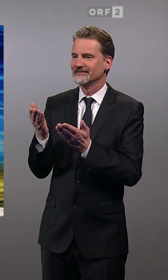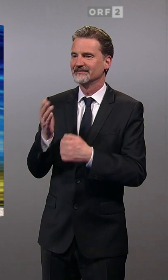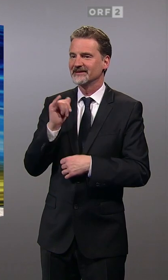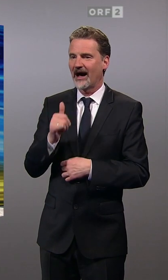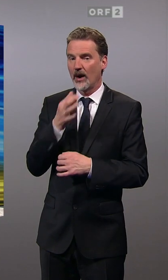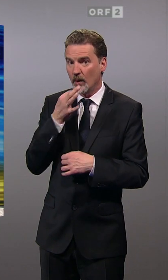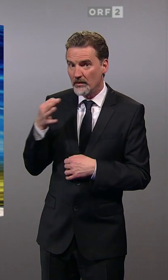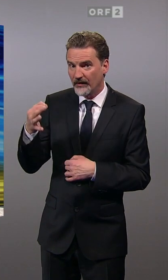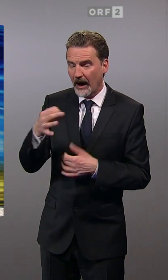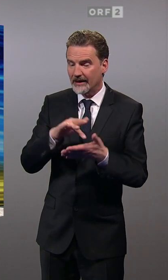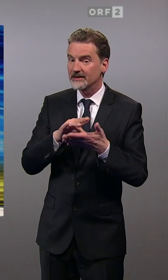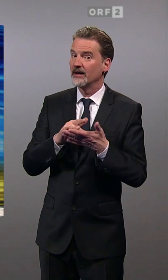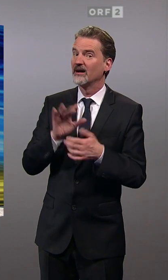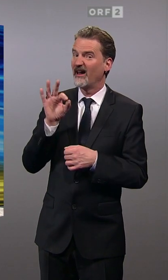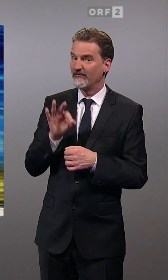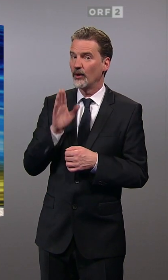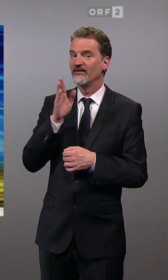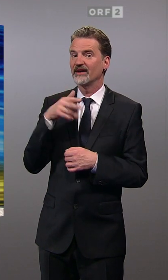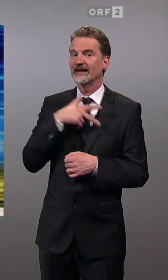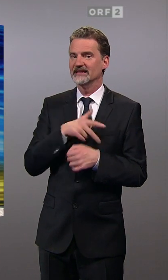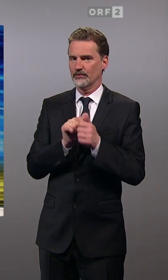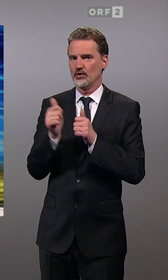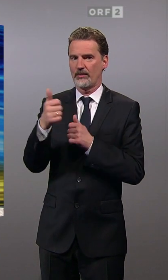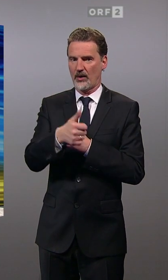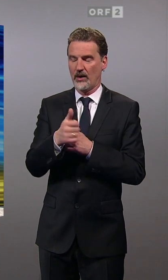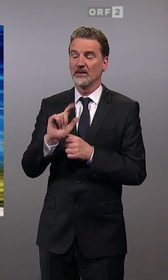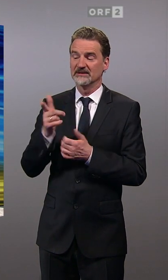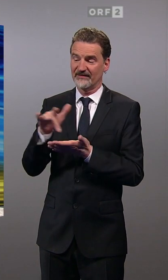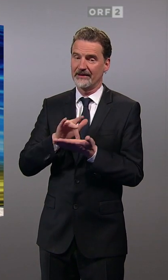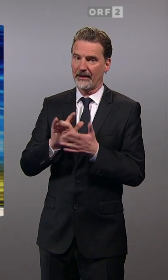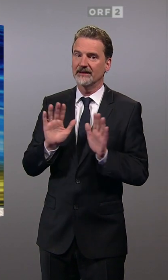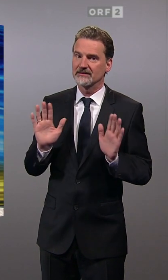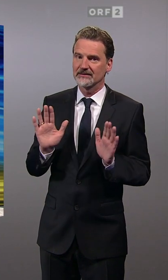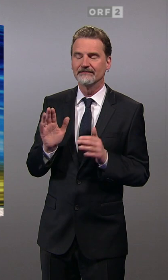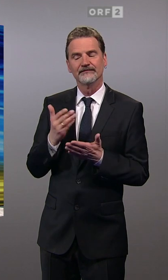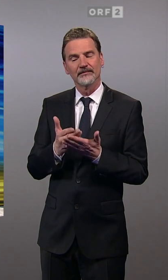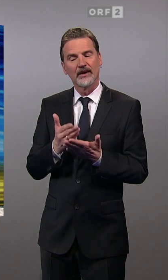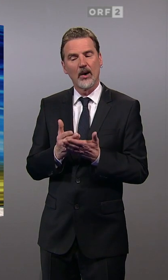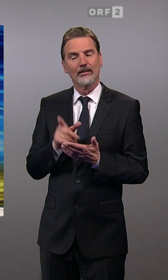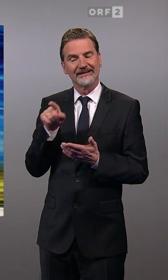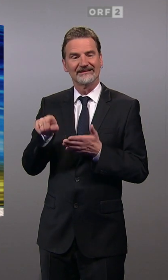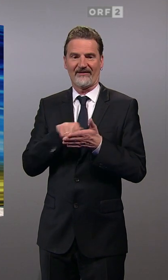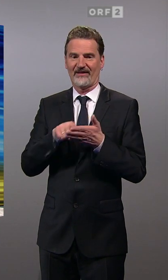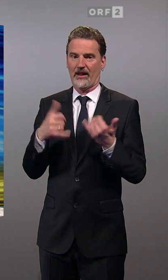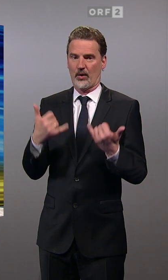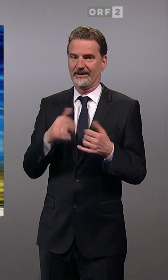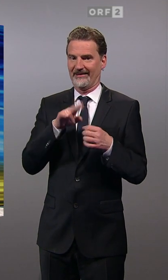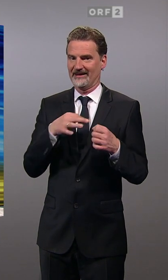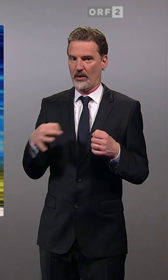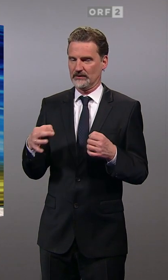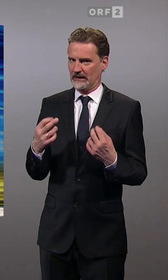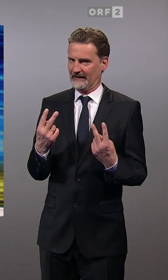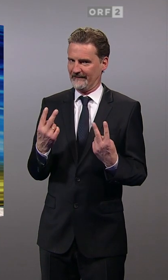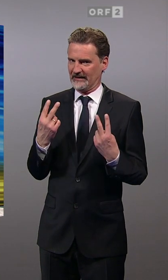Umfragen zufolge wird die FPÖ die SPÖ überholen und Platz zwei einnehmen. Und nicht nur deswegen ist diese Wahl heute in Niederösterreich auch von solcher